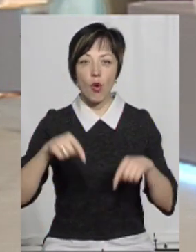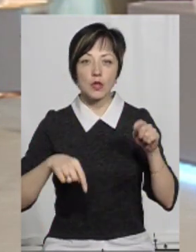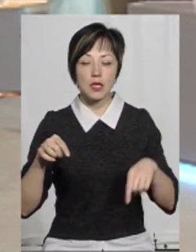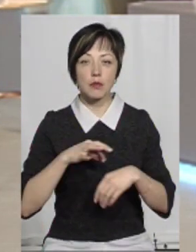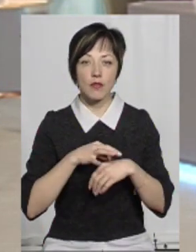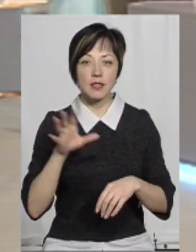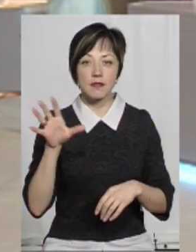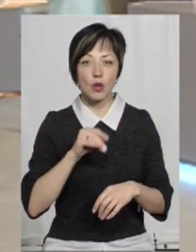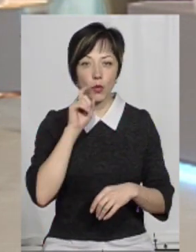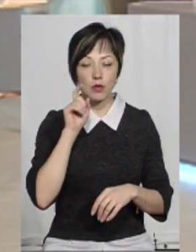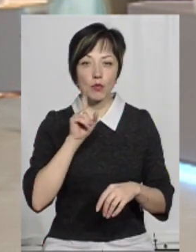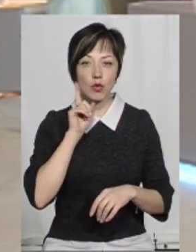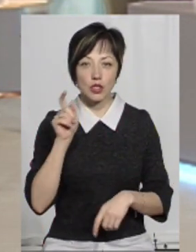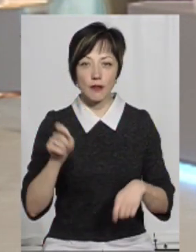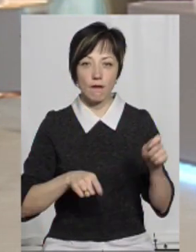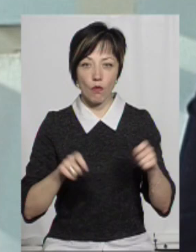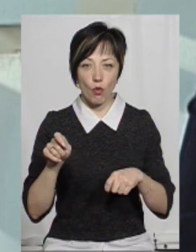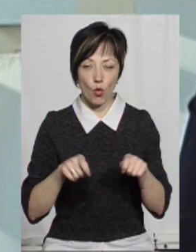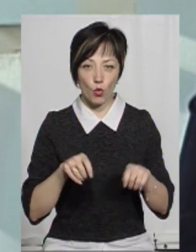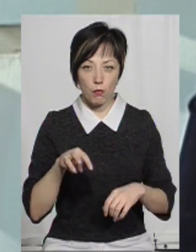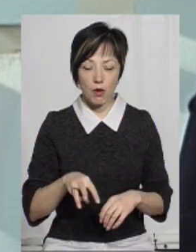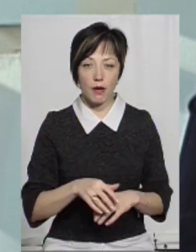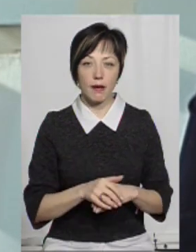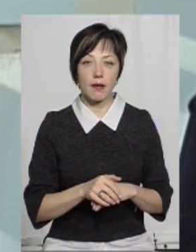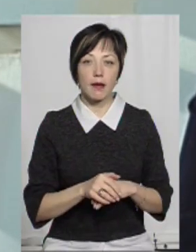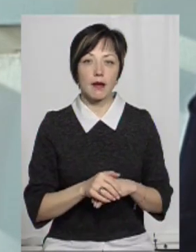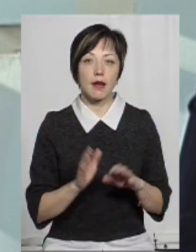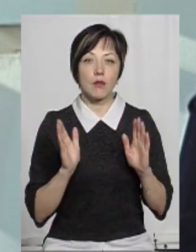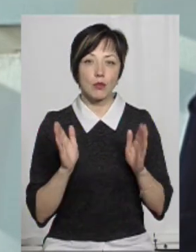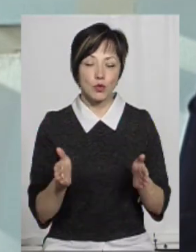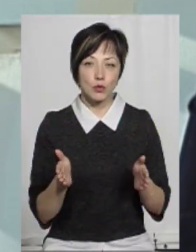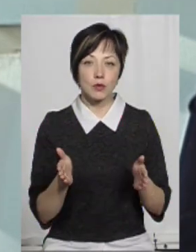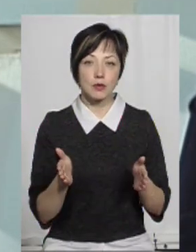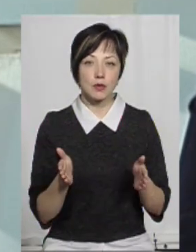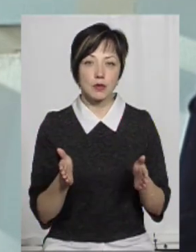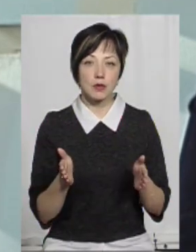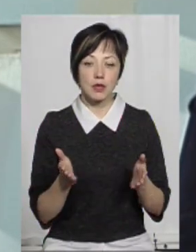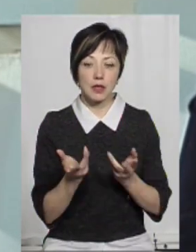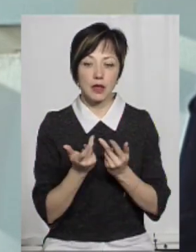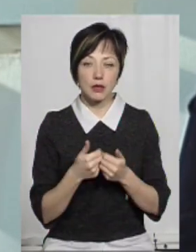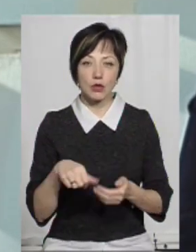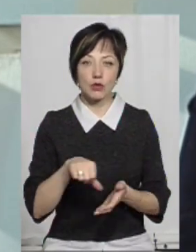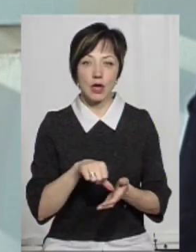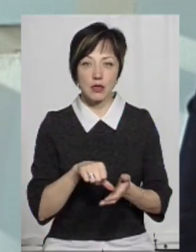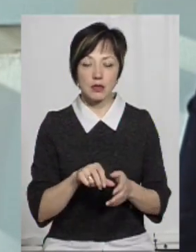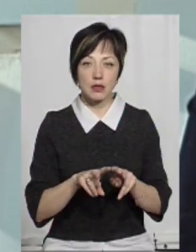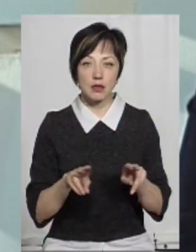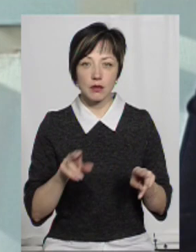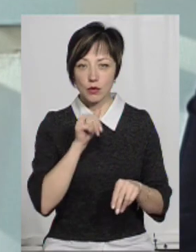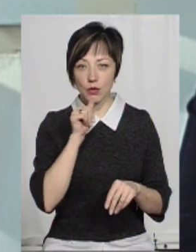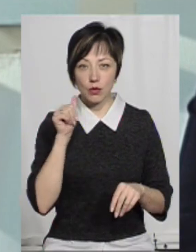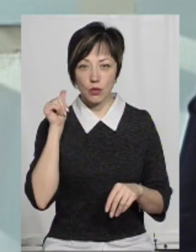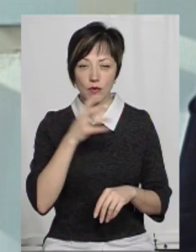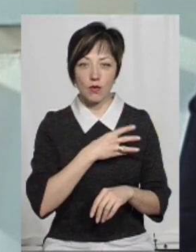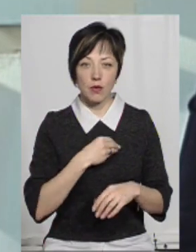провести всеукраїнський молодіжний форум, який буде налічувати учасників, так як і того